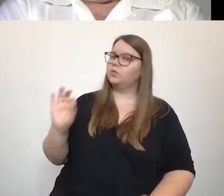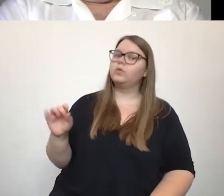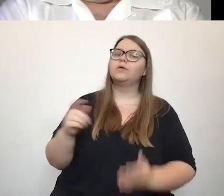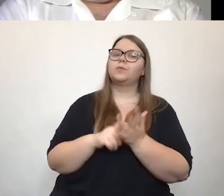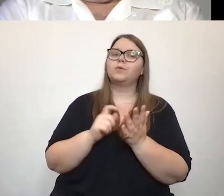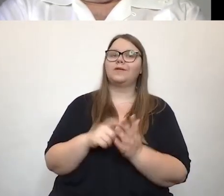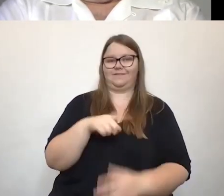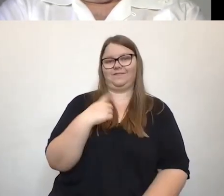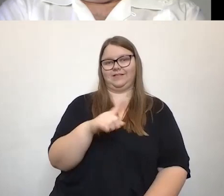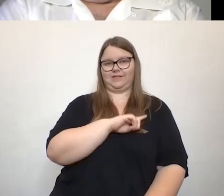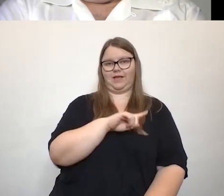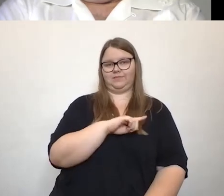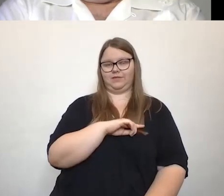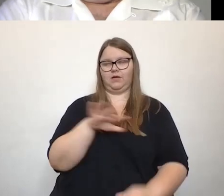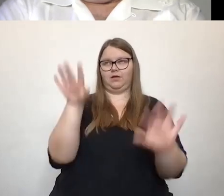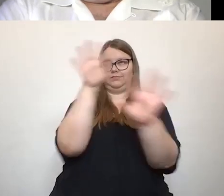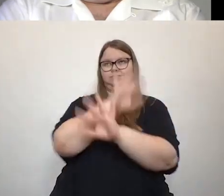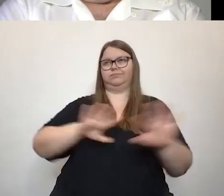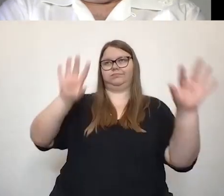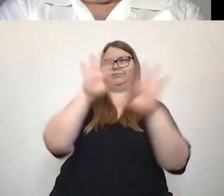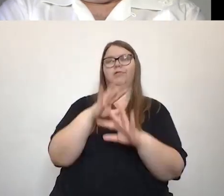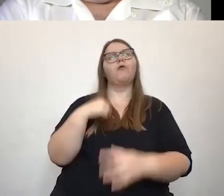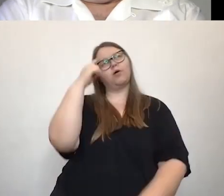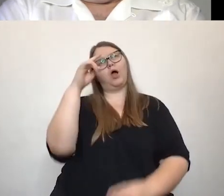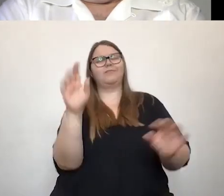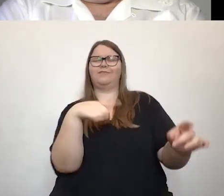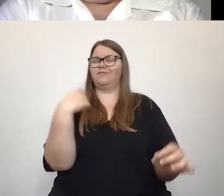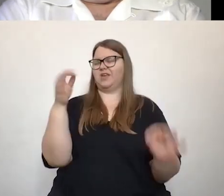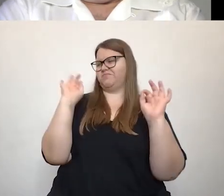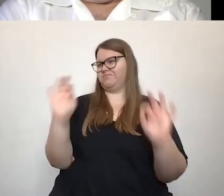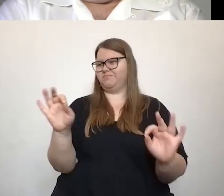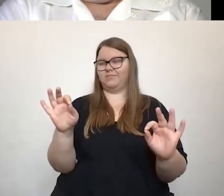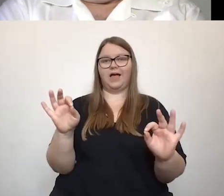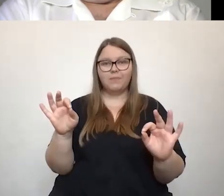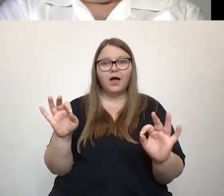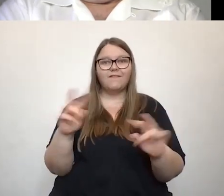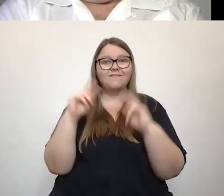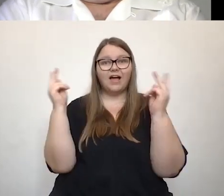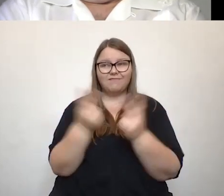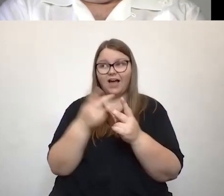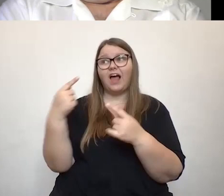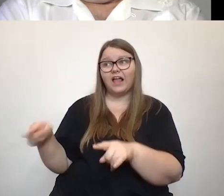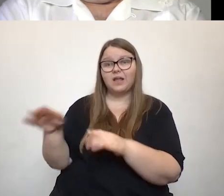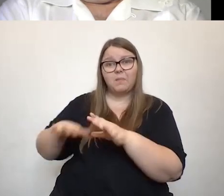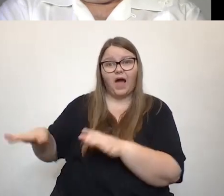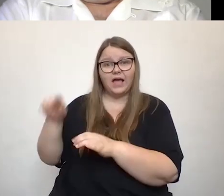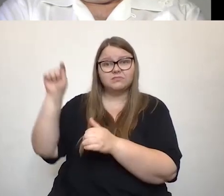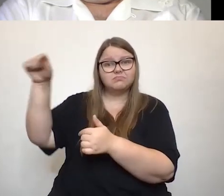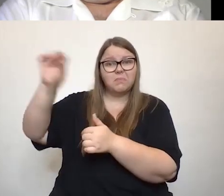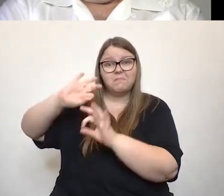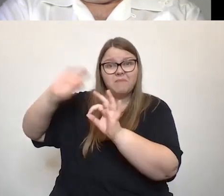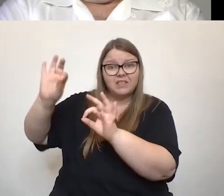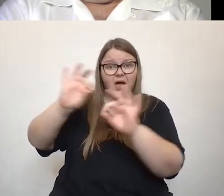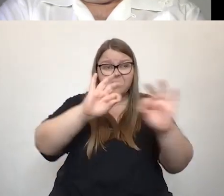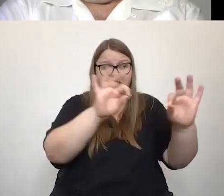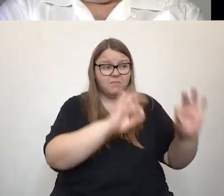unserem eigenen Dunst immer nur sind und glauben, wir sind das Wasser der Dinge und wir sind am besten, aber gerade in dem Bereich, glaube ich, sind wir alles